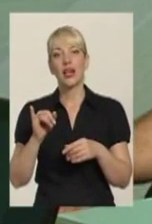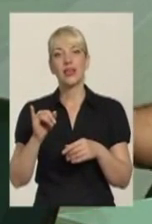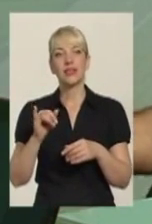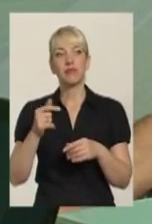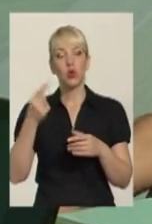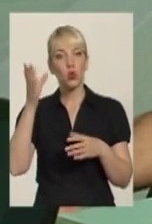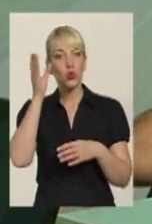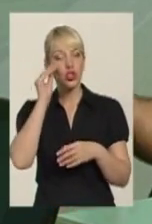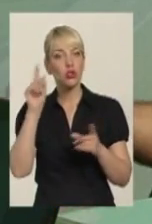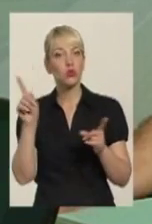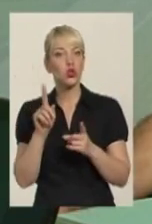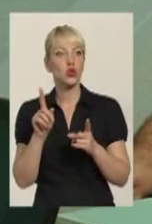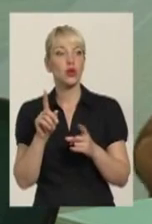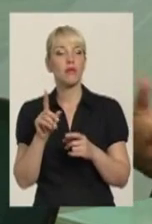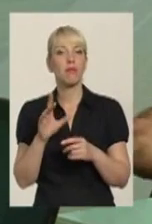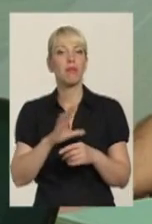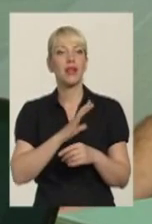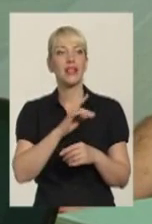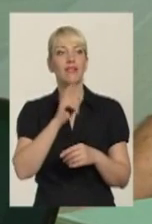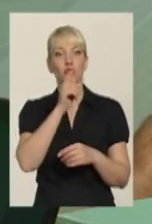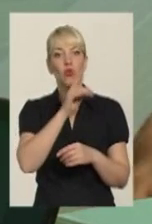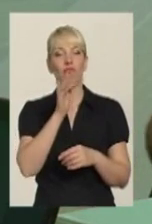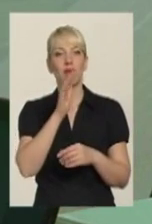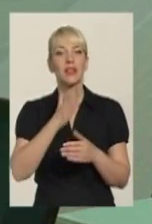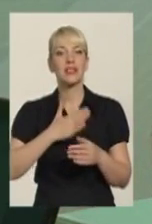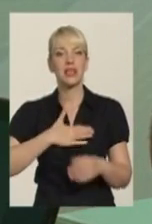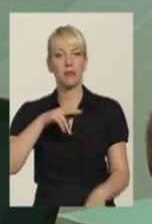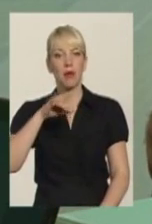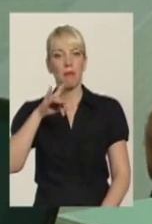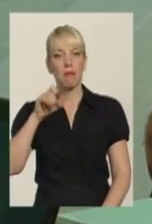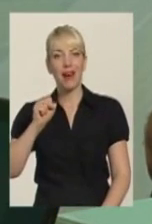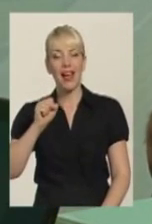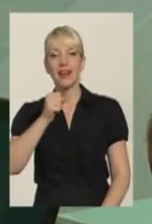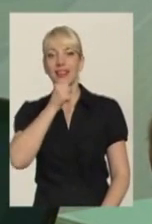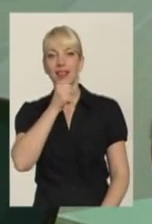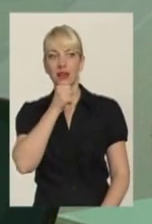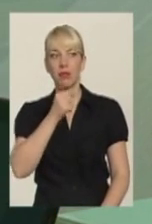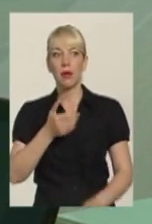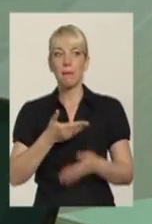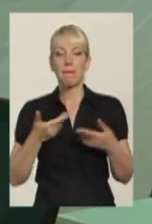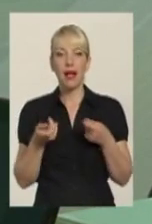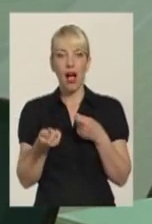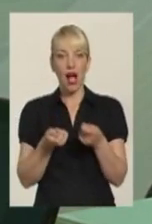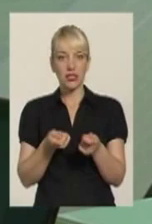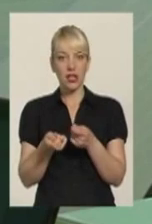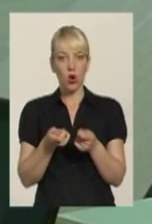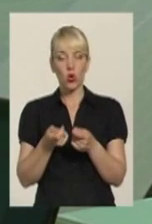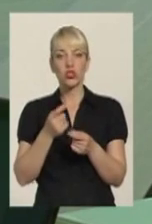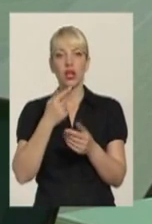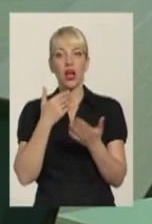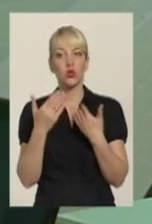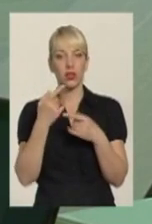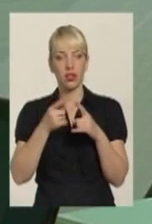відбувалося в тому часі з нашими прадідами, ми більш осторожно підходимо до цього питання.